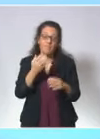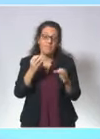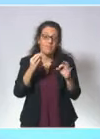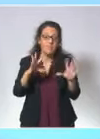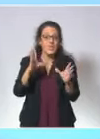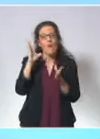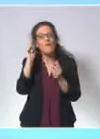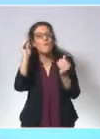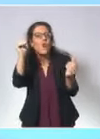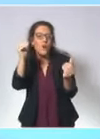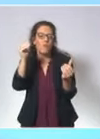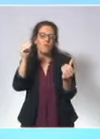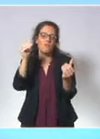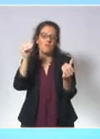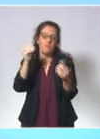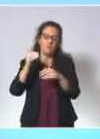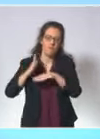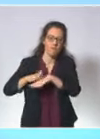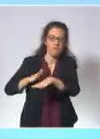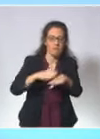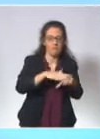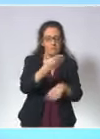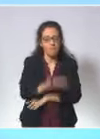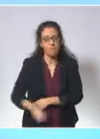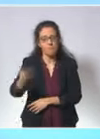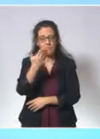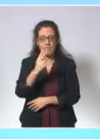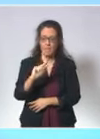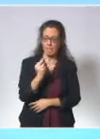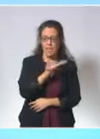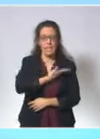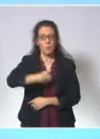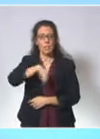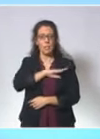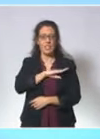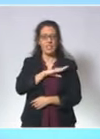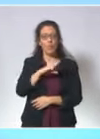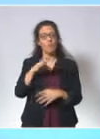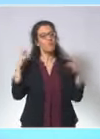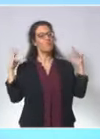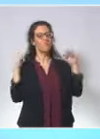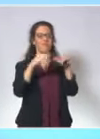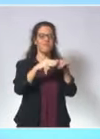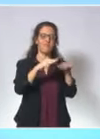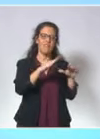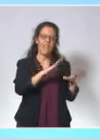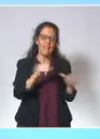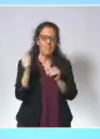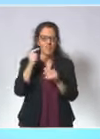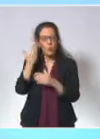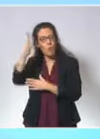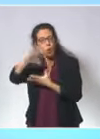aux voeux, j'en appelle à la responsabilité de tous pour trouver d'autres modalités que de grands rassemblements et